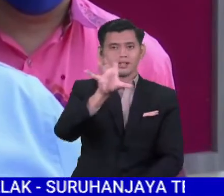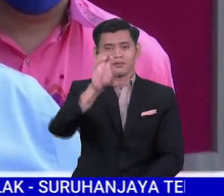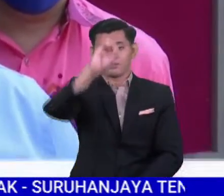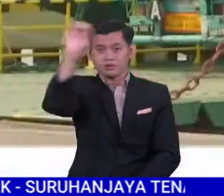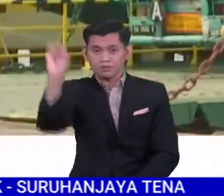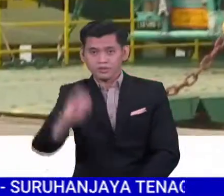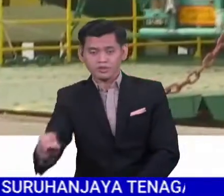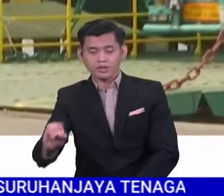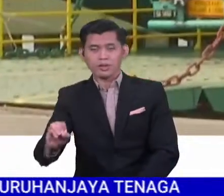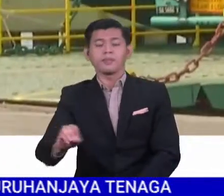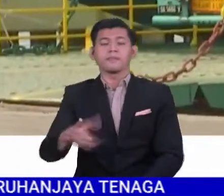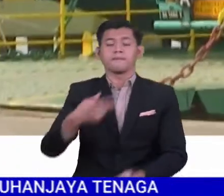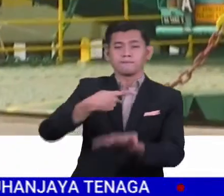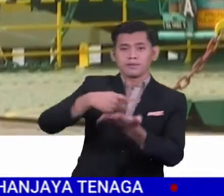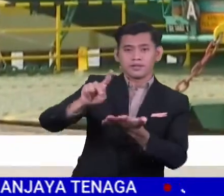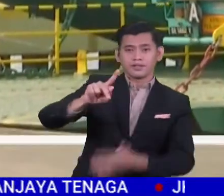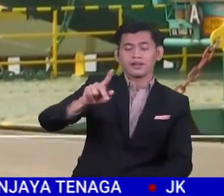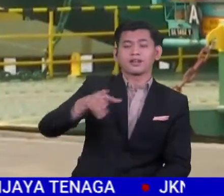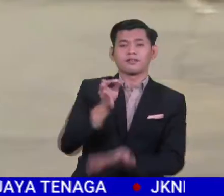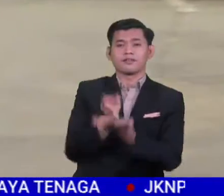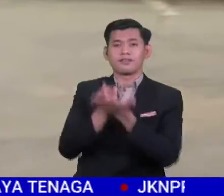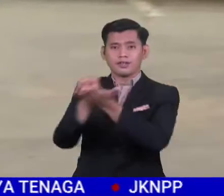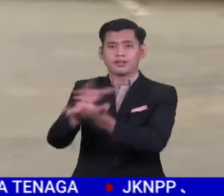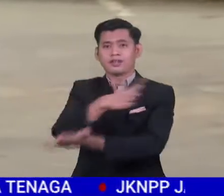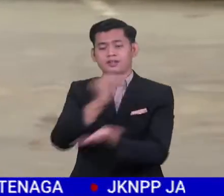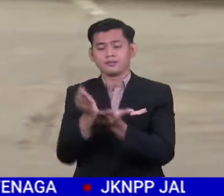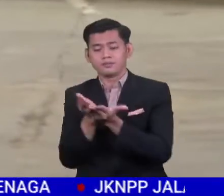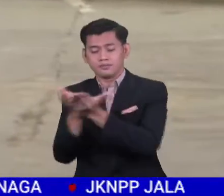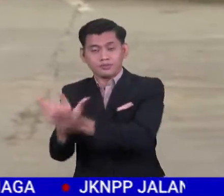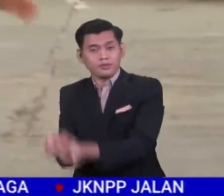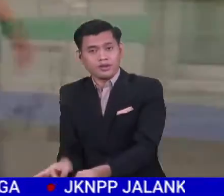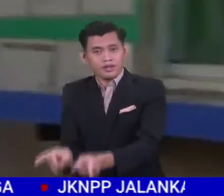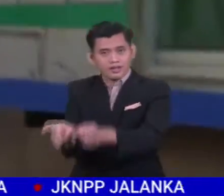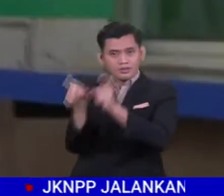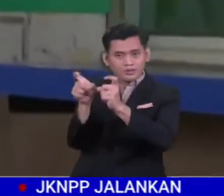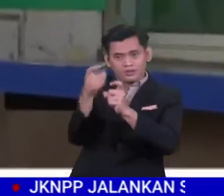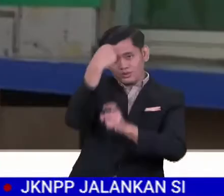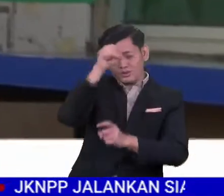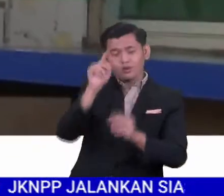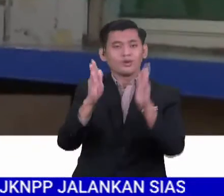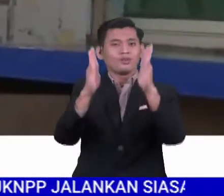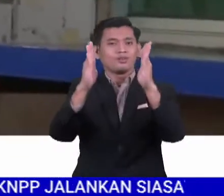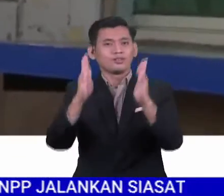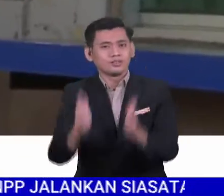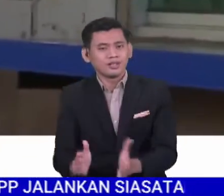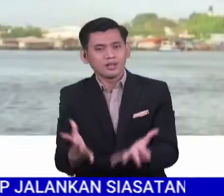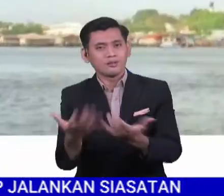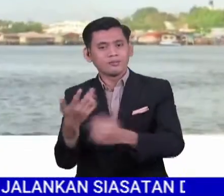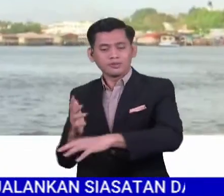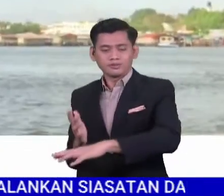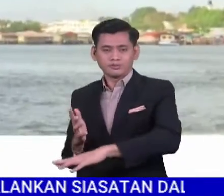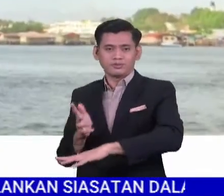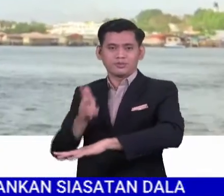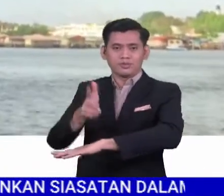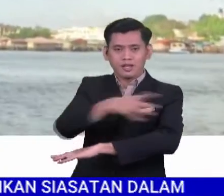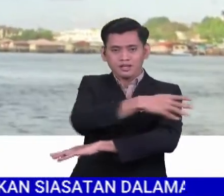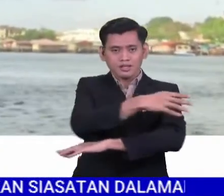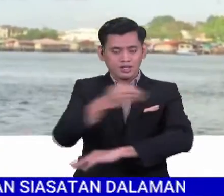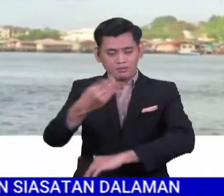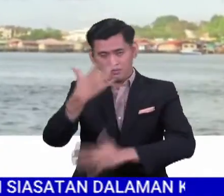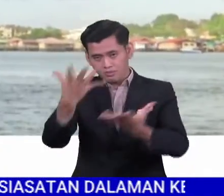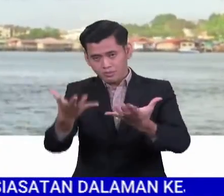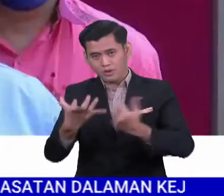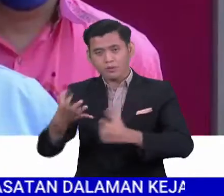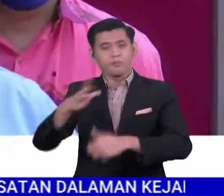tambang feri dan bot laju kepada penduduk yang ingin menyeberang ataupun ingin kembali ke